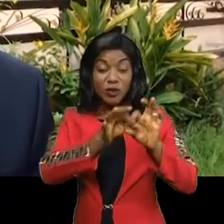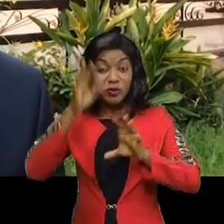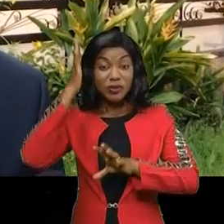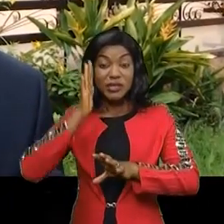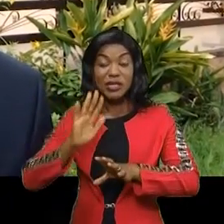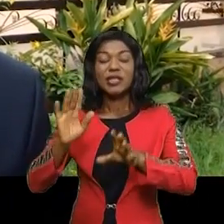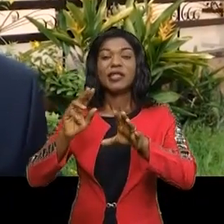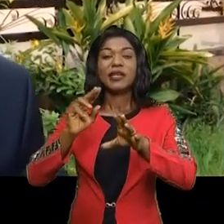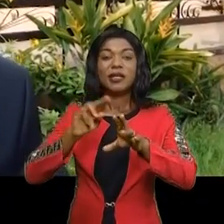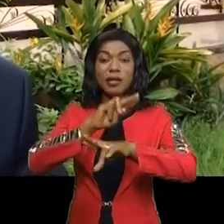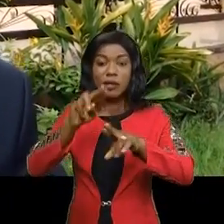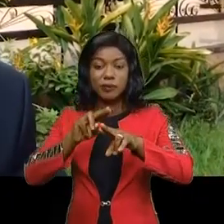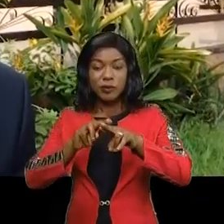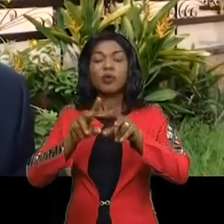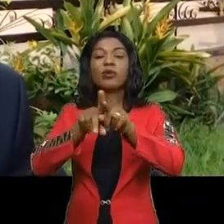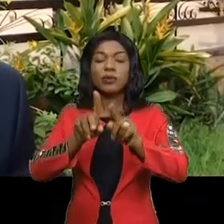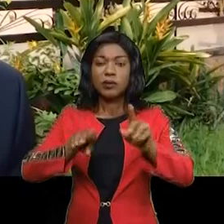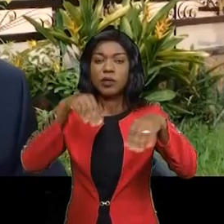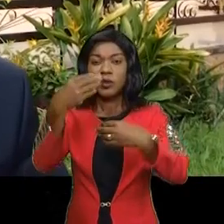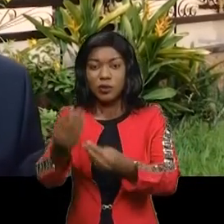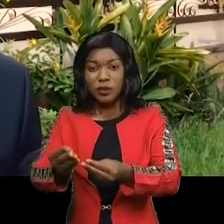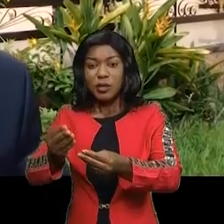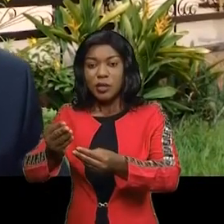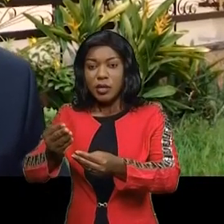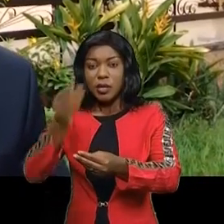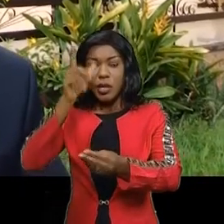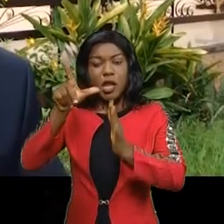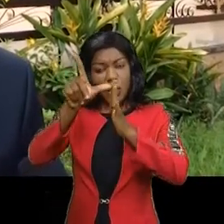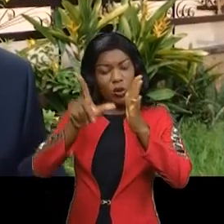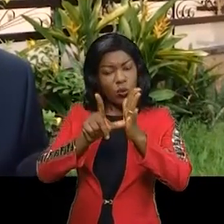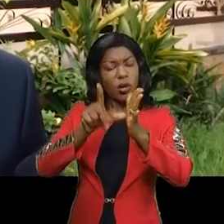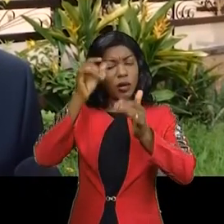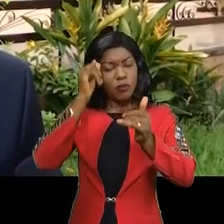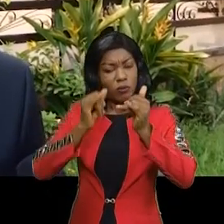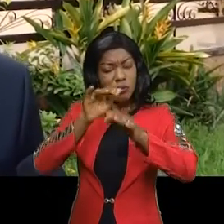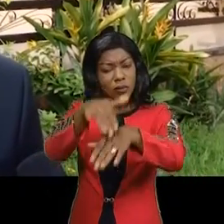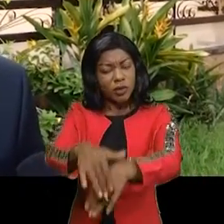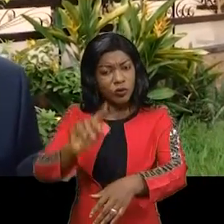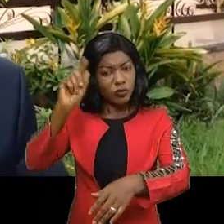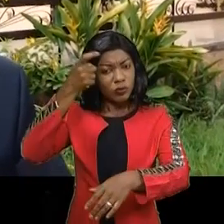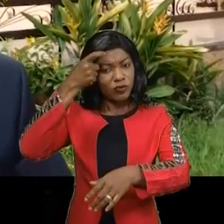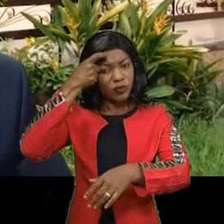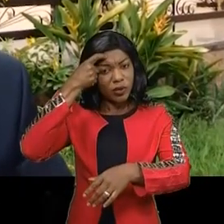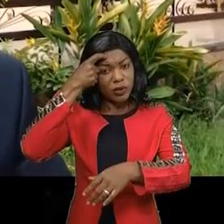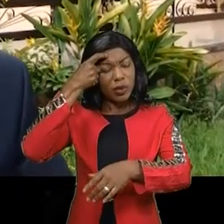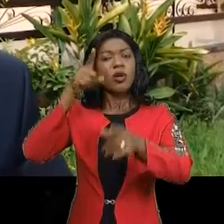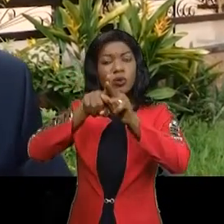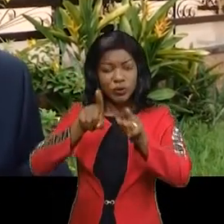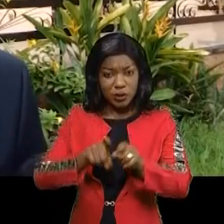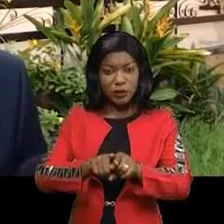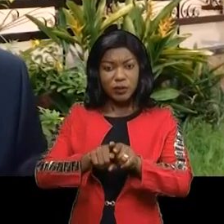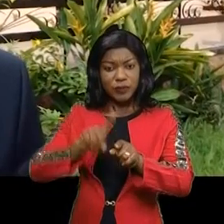de la nation. Nous avons donné les conditions pour participer au gouvernement. Et nous avons reçu